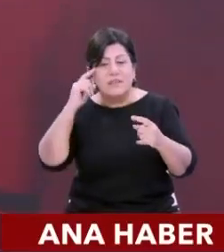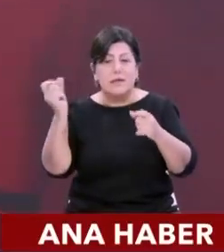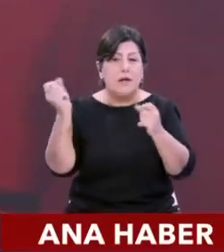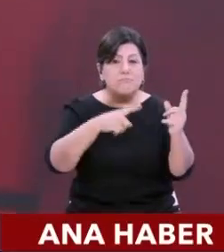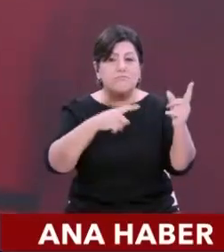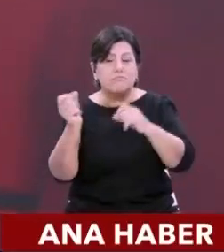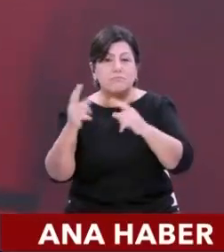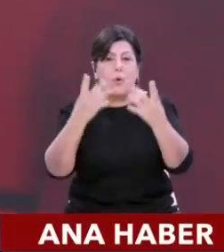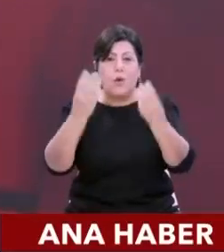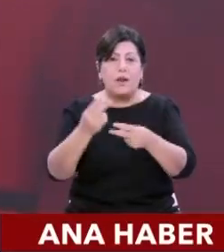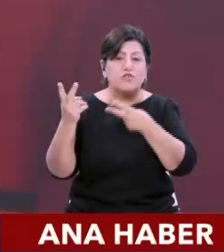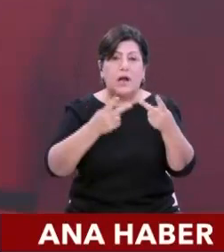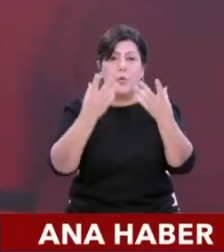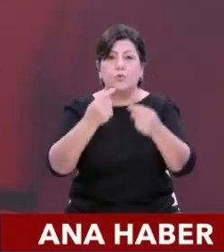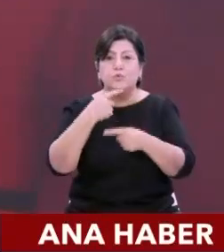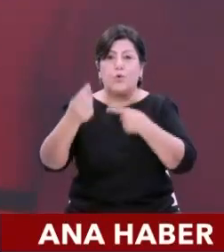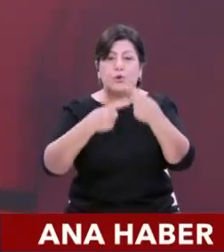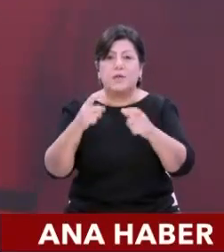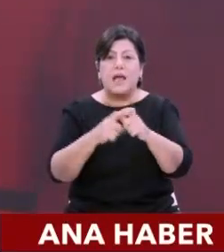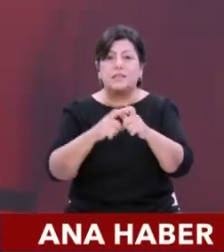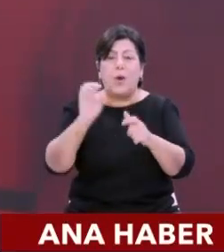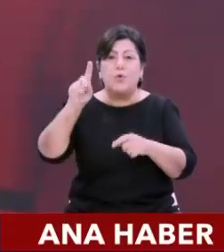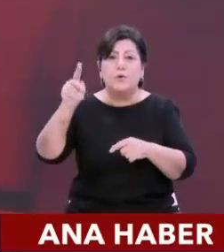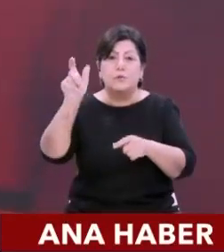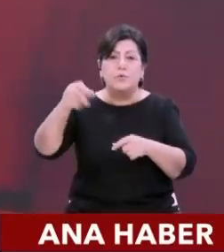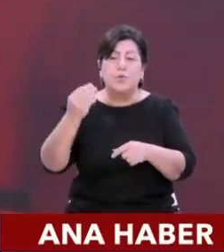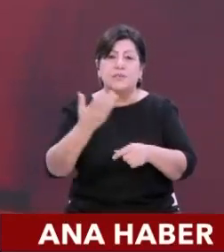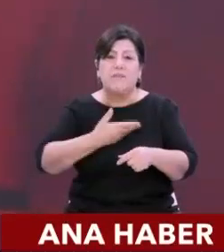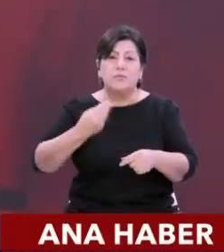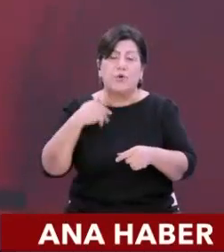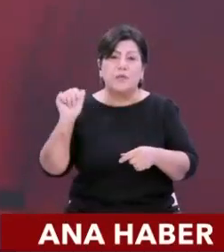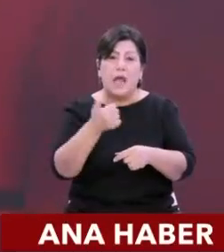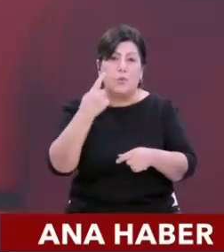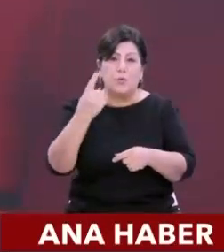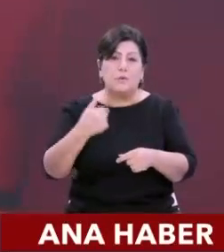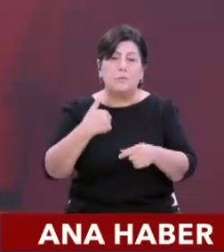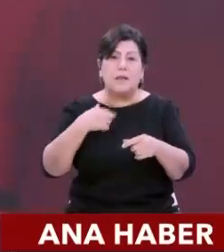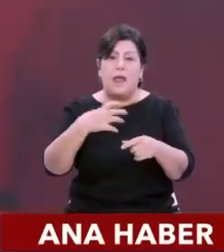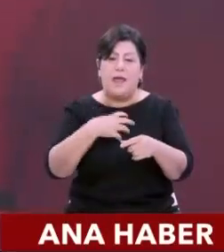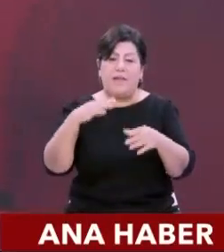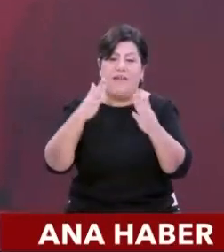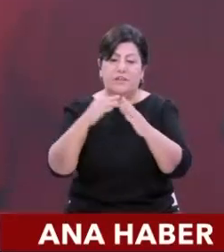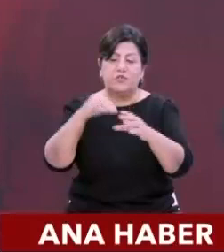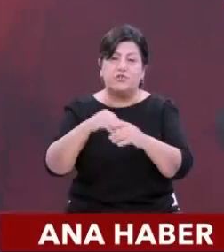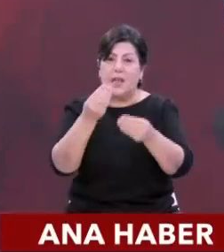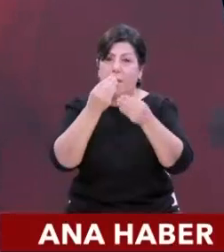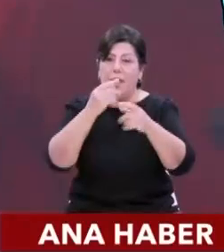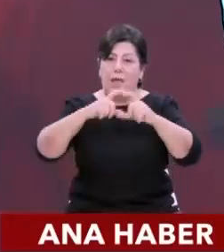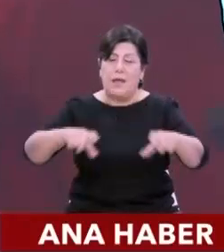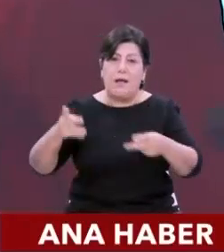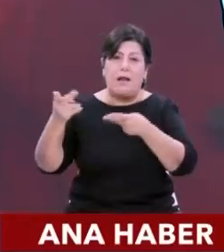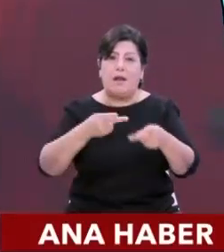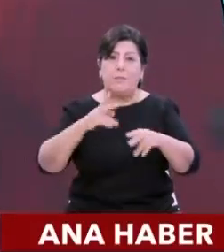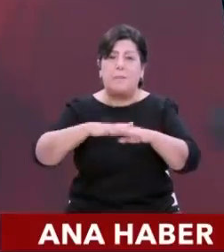çağırdığını söyledi. Ersan Hoca'yı çok severim, değerli bulurum. Kendisini evimde bir yemekte ağırlamak isterdim. Bu